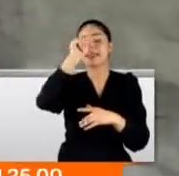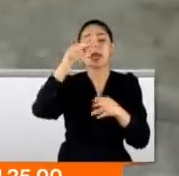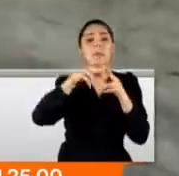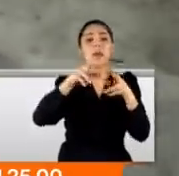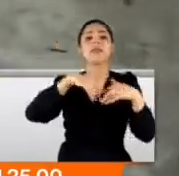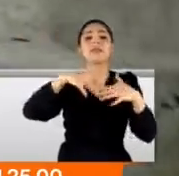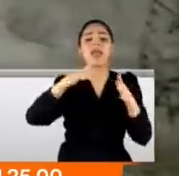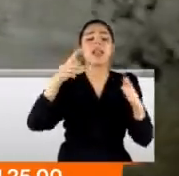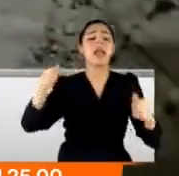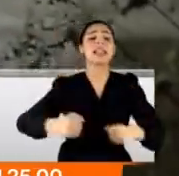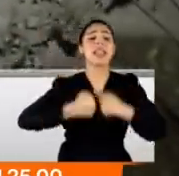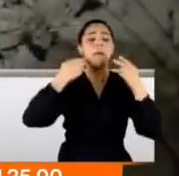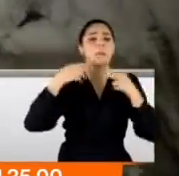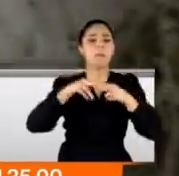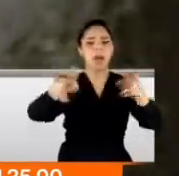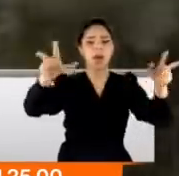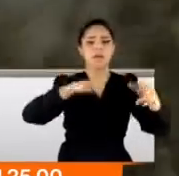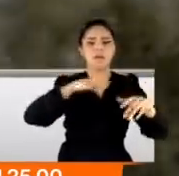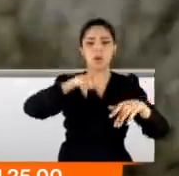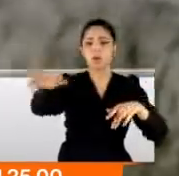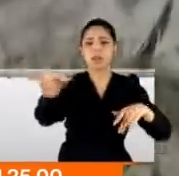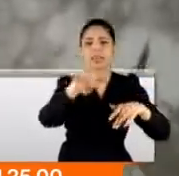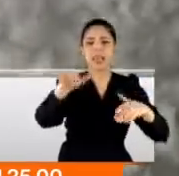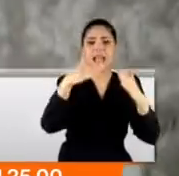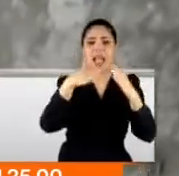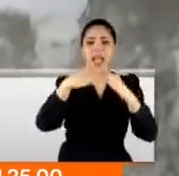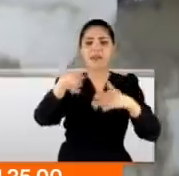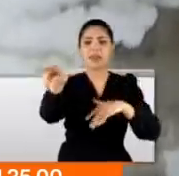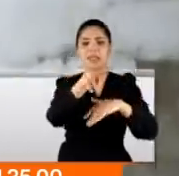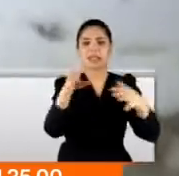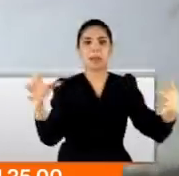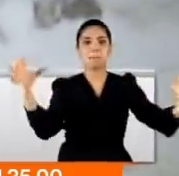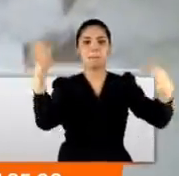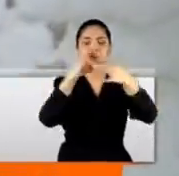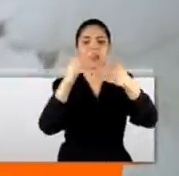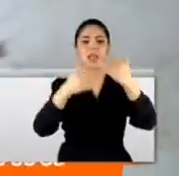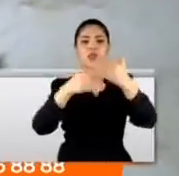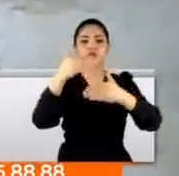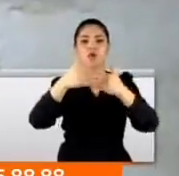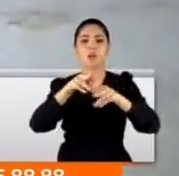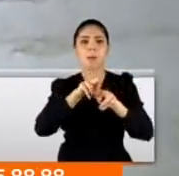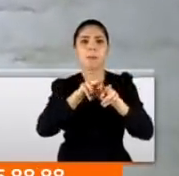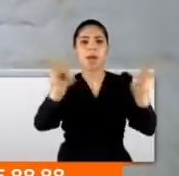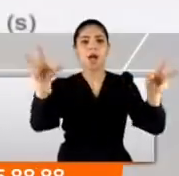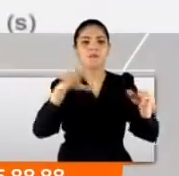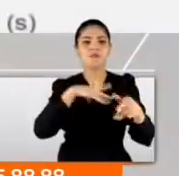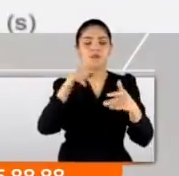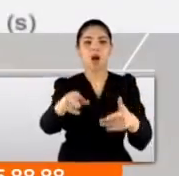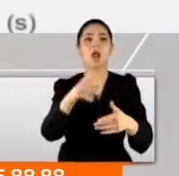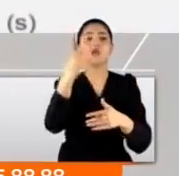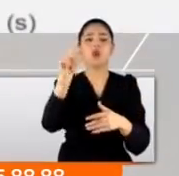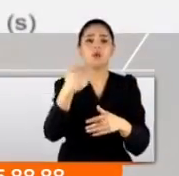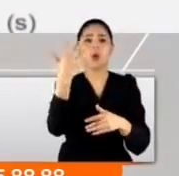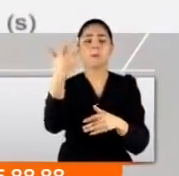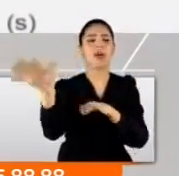zamanda dev yarıklar da oluştu. İşte bir ev ve yanında ahır bulunuyor ve ikisini birleştiren duvarda genişçe bir yarık oluştu. 4